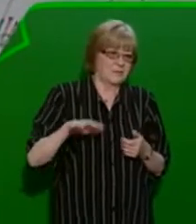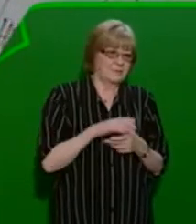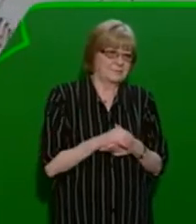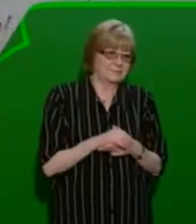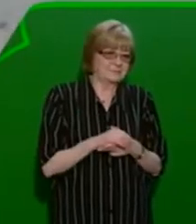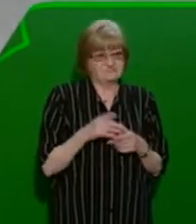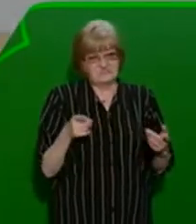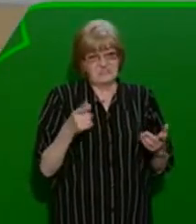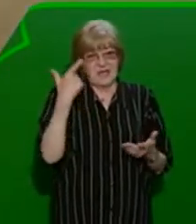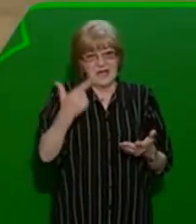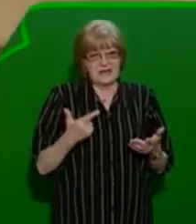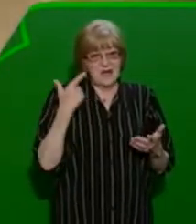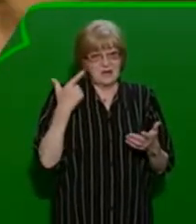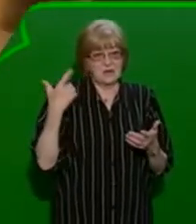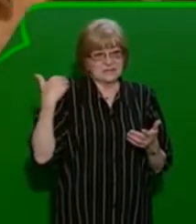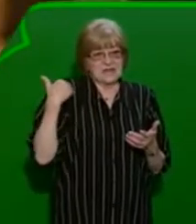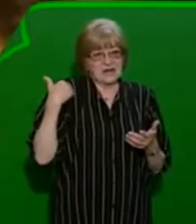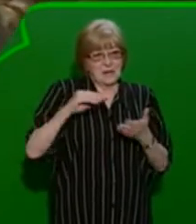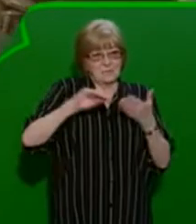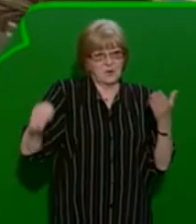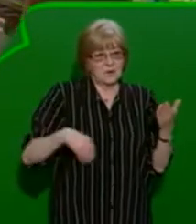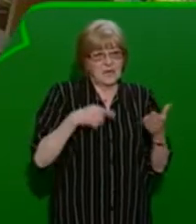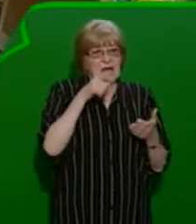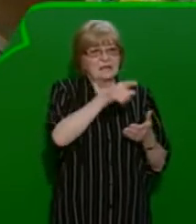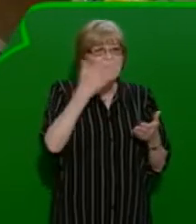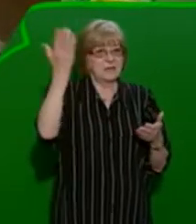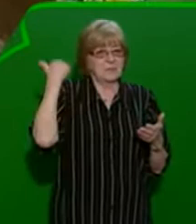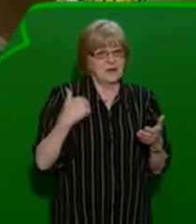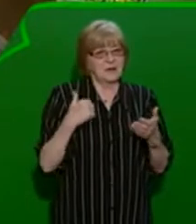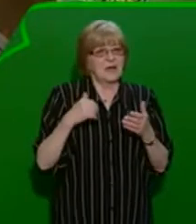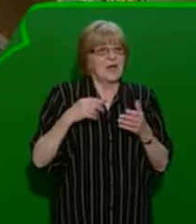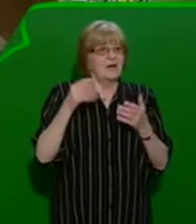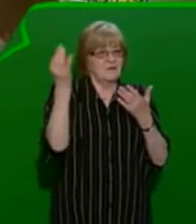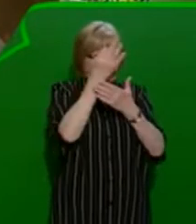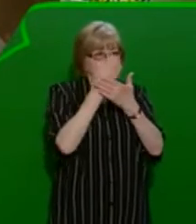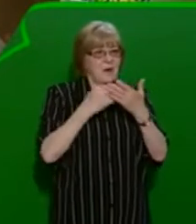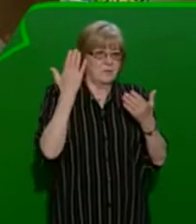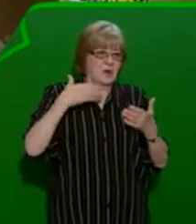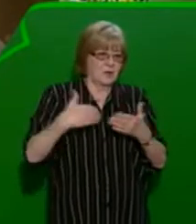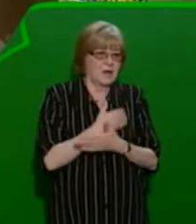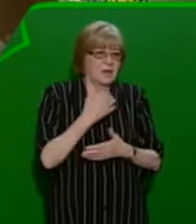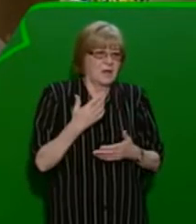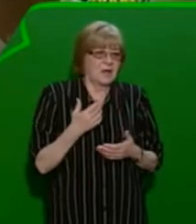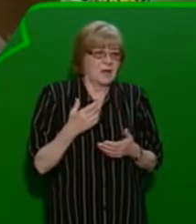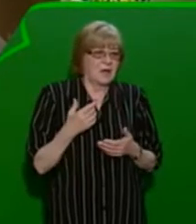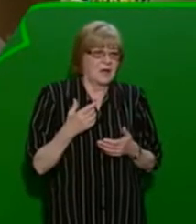No myslím si, že to je tak dva roky starý podpis, no, tak když tady vlastně bylo čerstvě vymanovaný, tak Eda Pouska